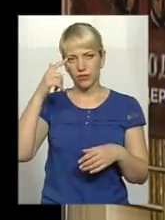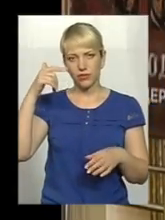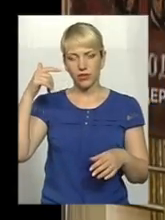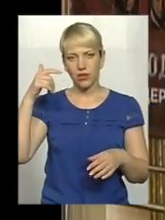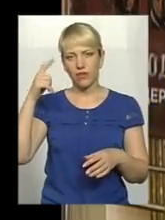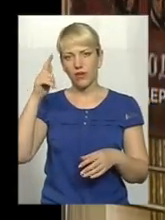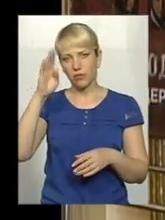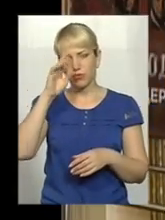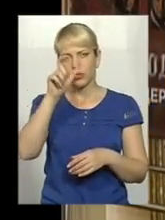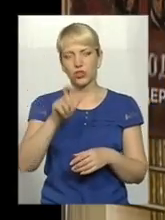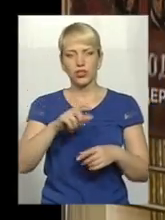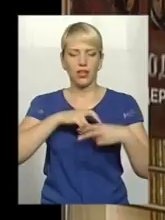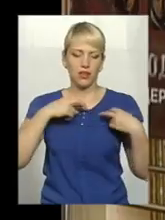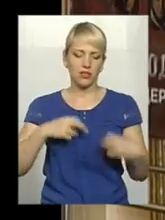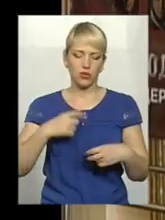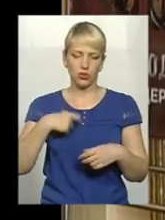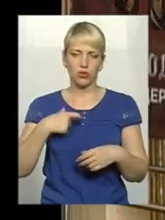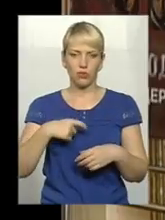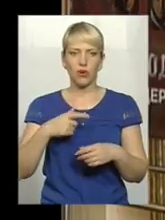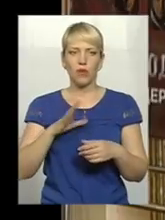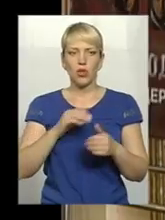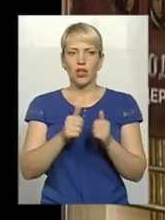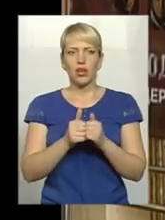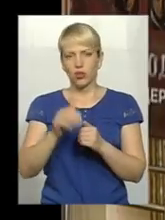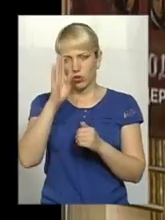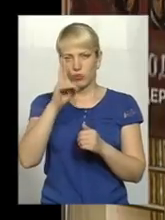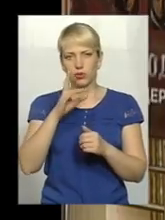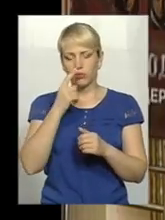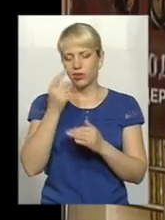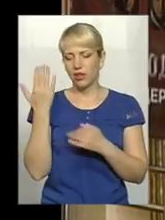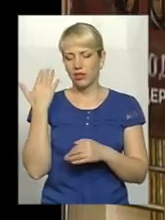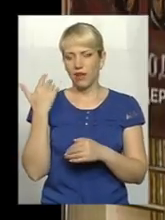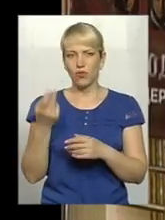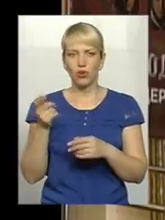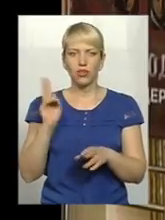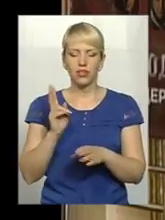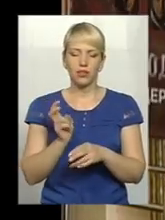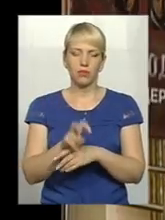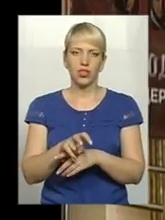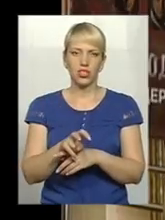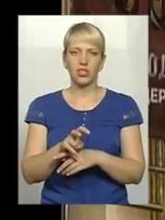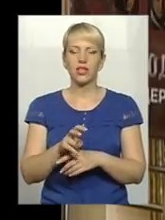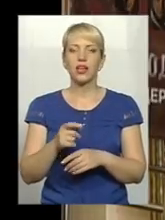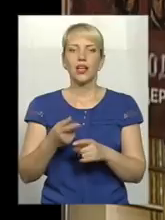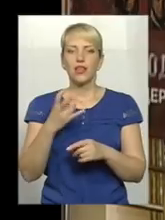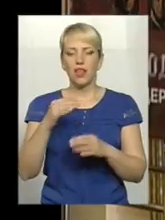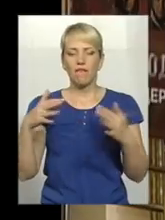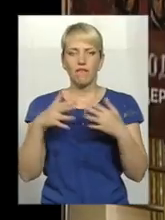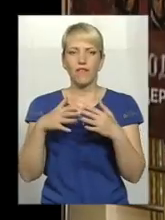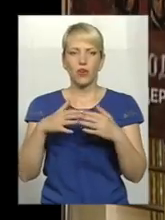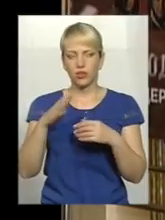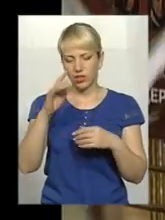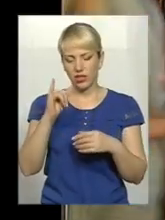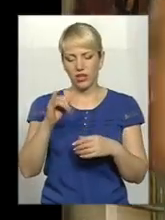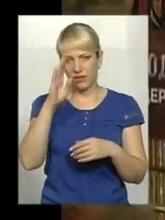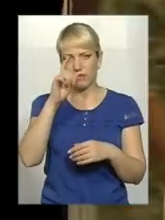що з ним поруч ішли ті хлопці, які тільки недавно прийшли на фронт, вони ще були молоді, обстріляні, і він пішов вперед, він